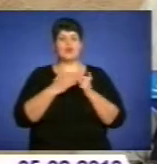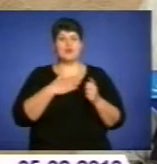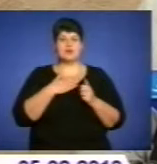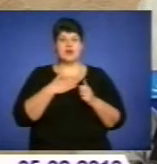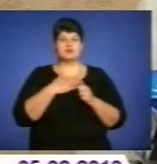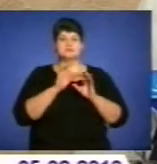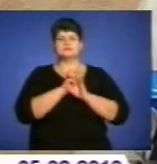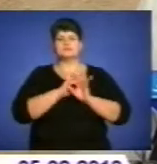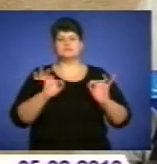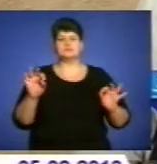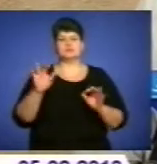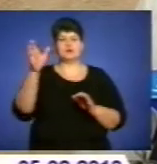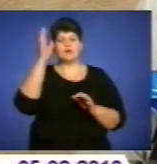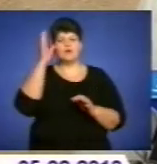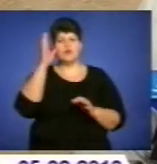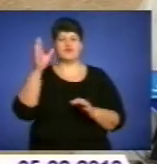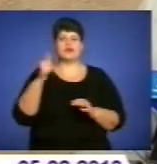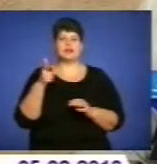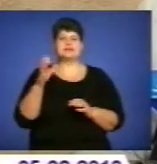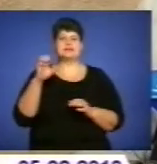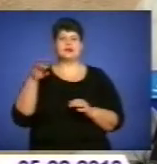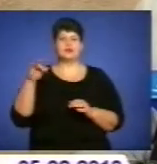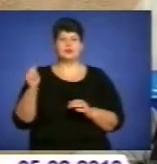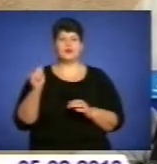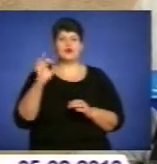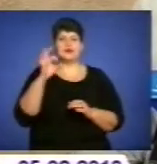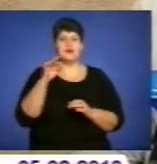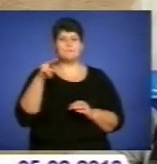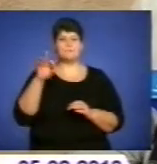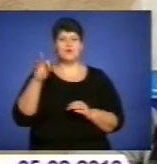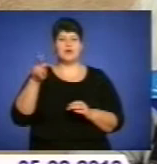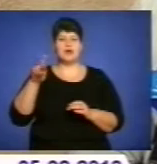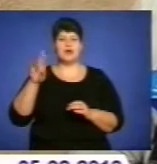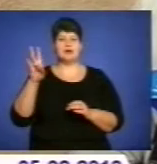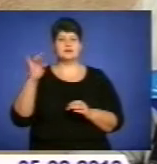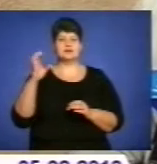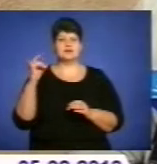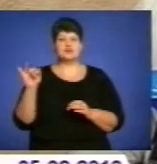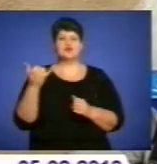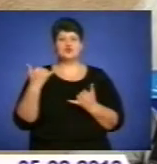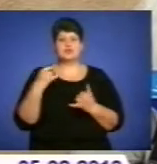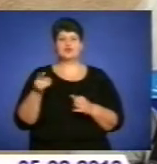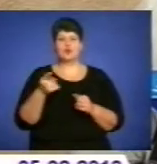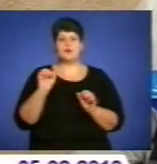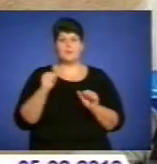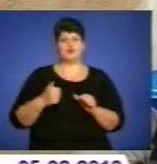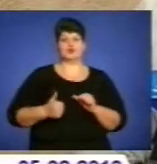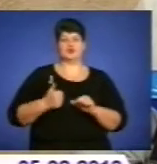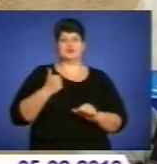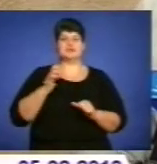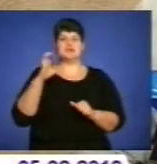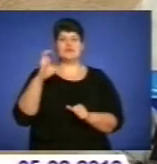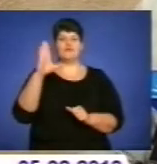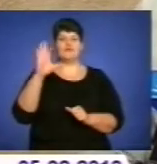навиковців, Галина Стародубець, Олега Полянського, то сьогодні Тернопільщина може гордитися такими людьми, як Сергій Воленюк,